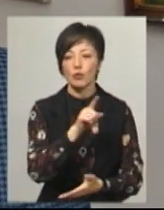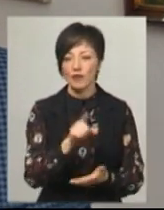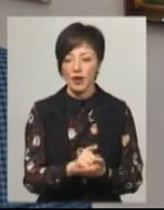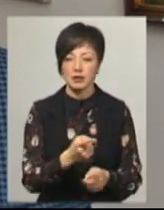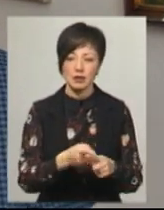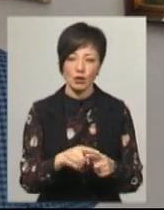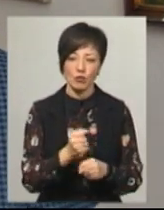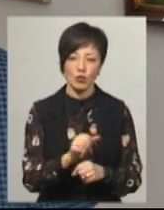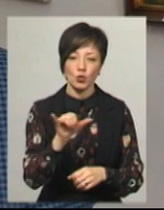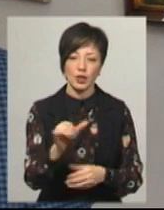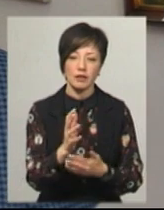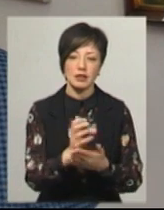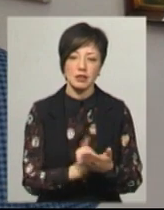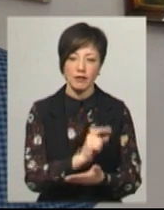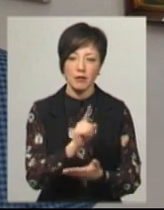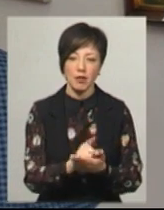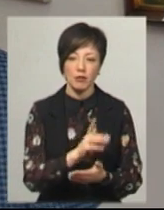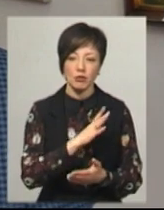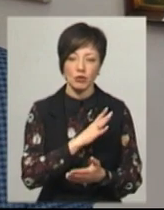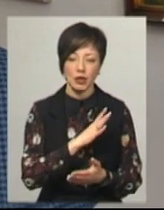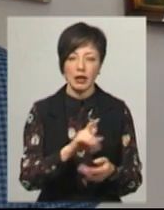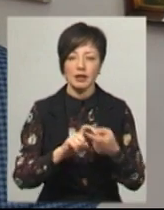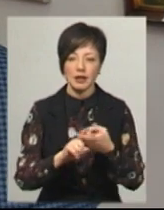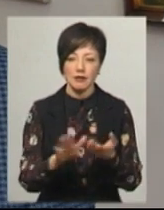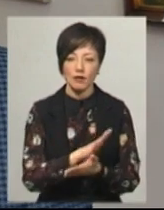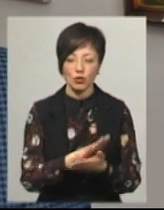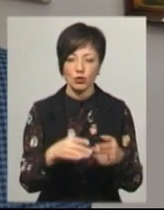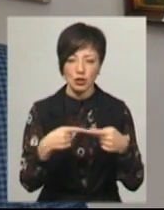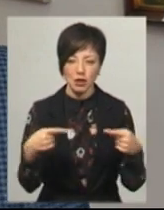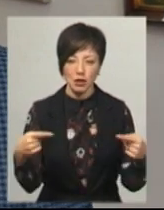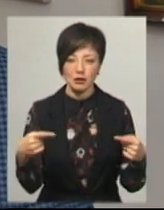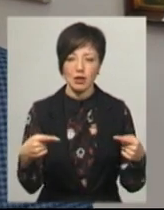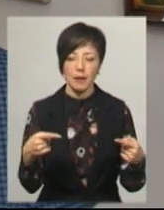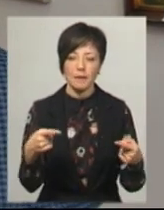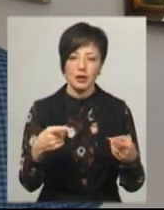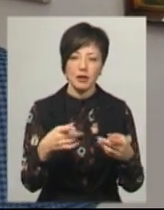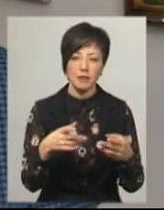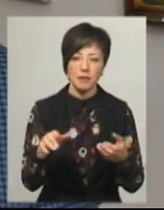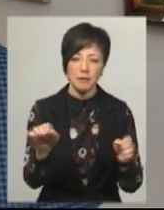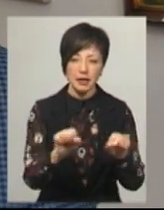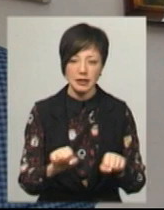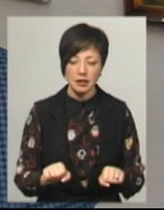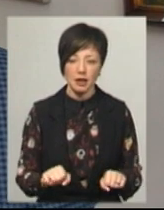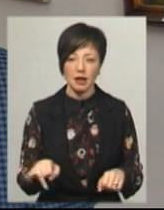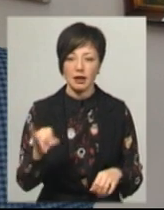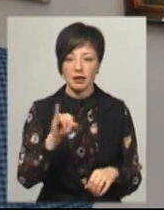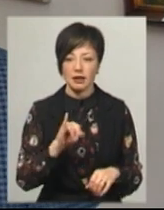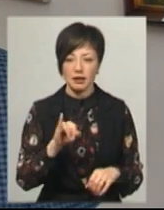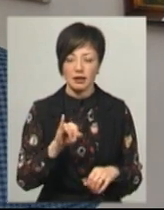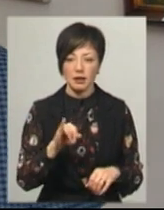'язані це робити. В них в резерві має бути і дезінфекуючий засіб, і засоби прибирання, і засоби миття, і